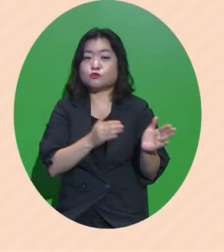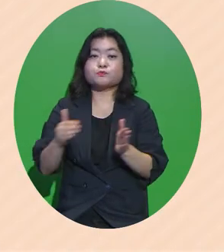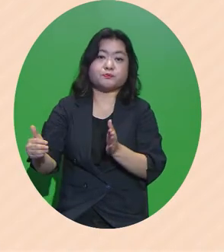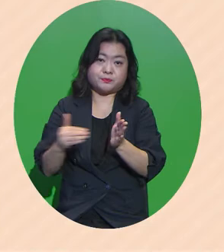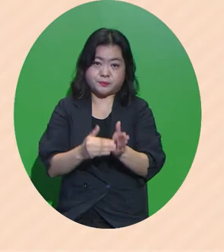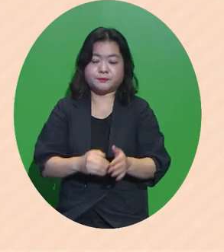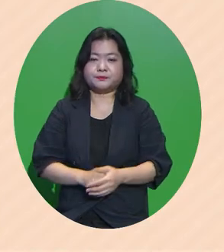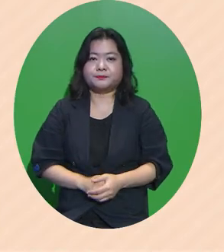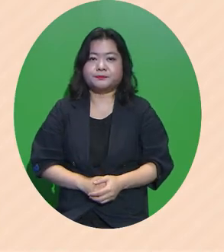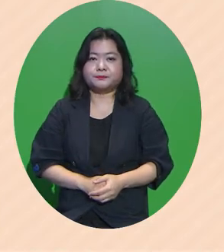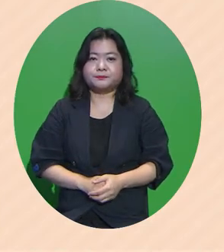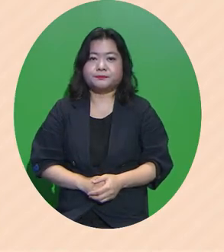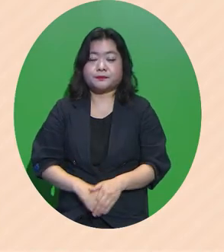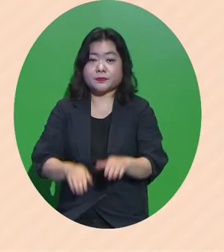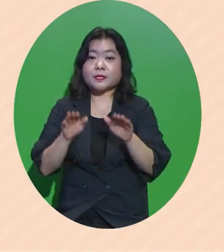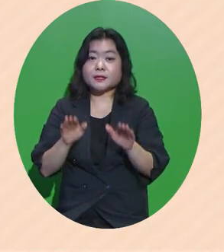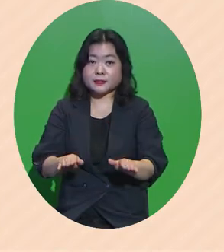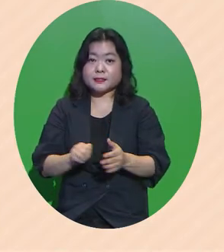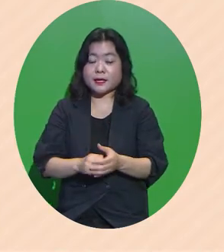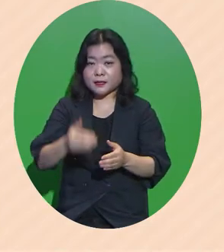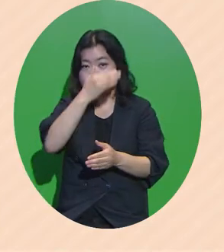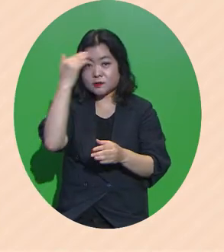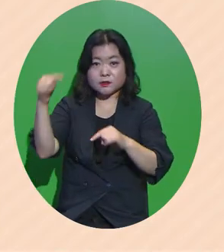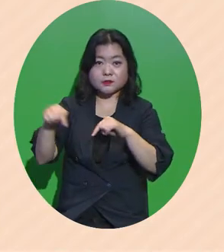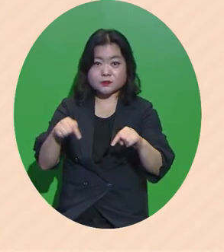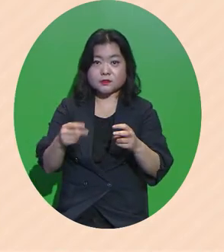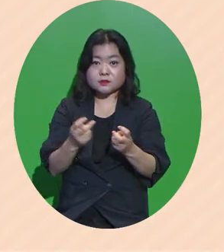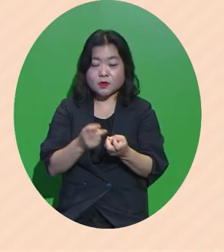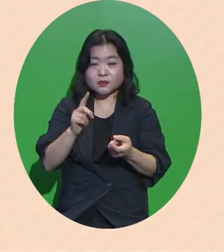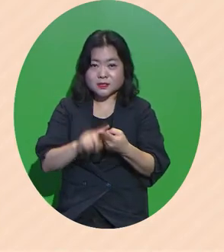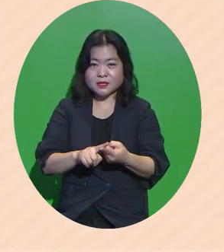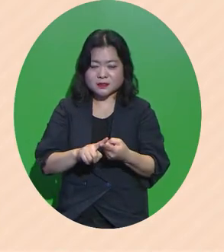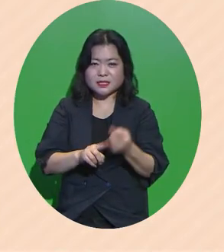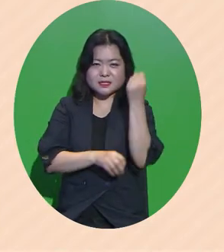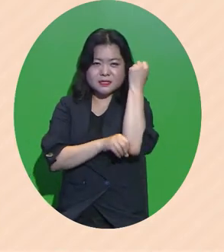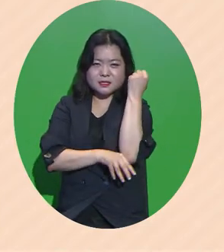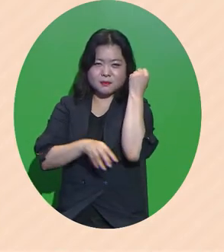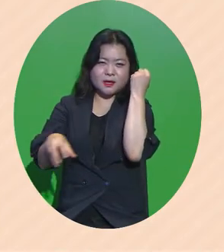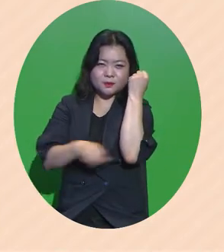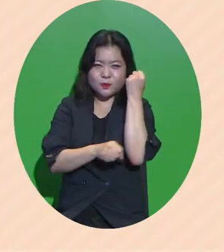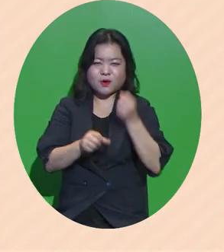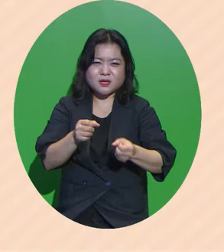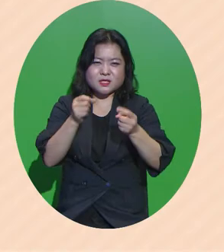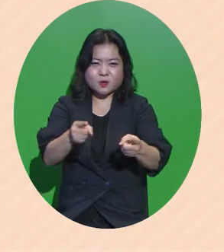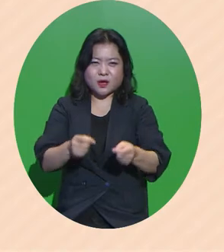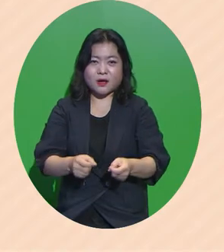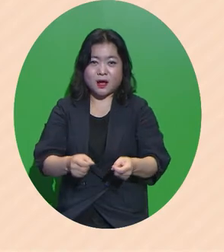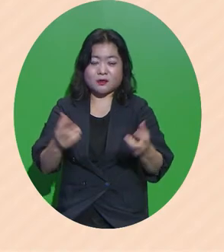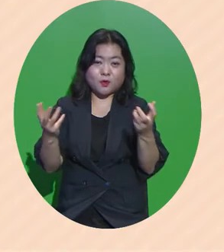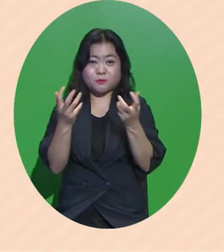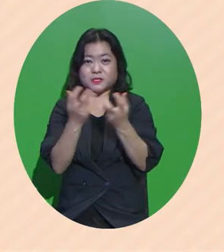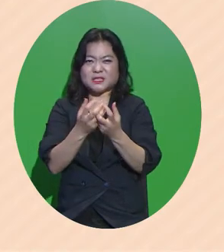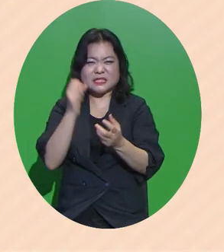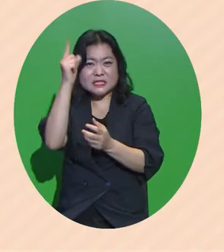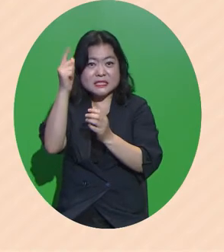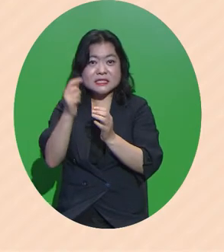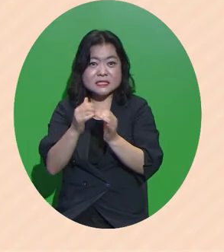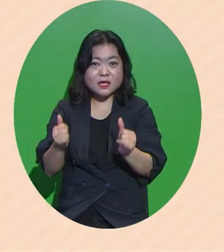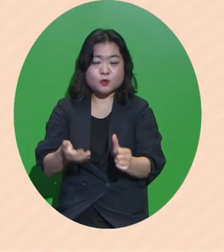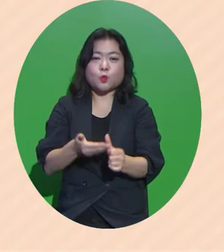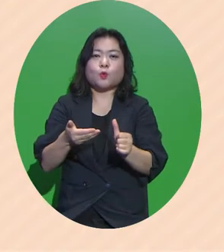이제 청년정책을 디딤들로 기회가 넘치는 인재도시 대구로 나아가야 합니다